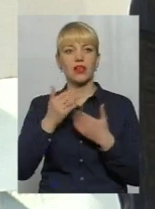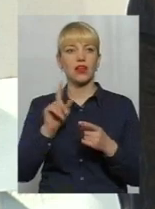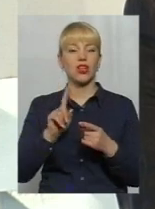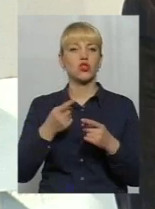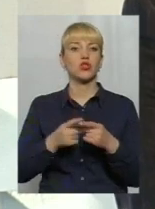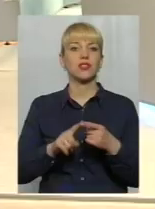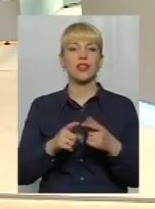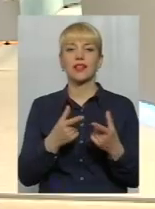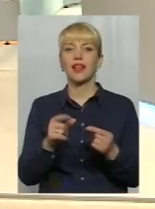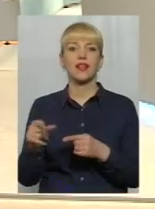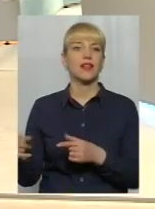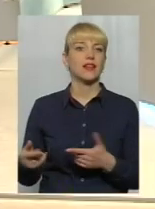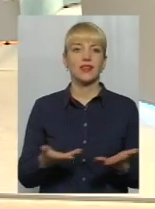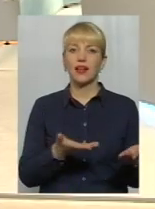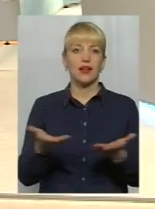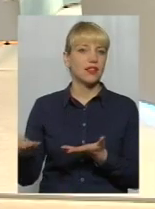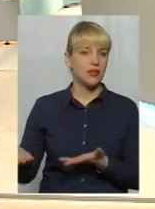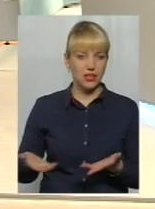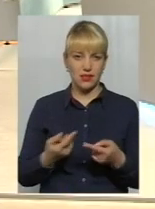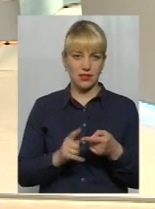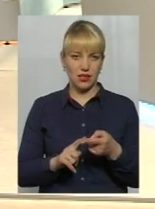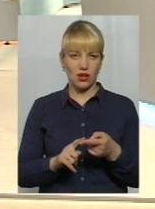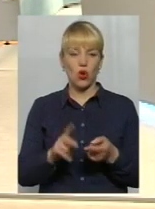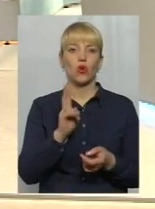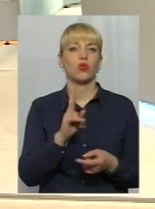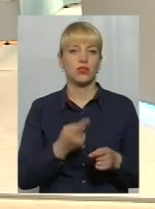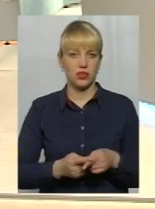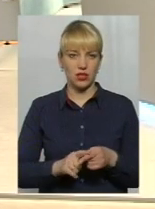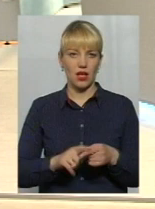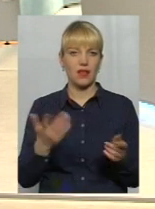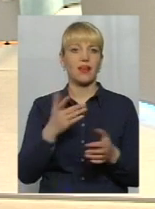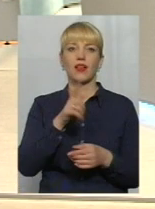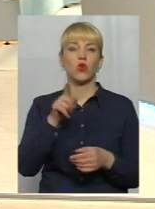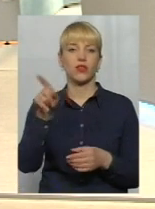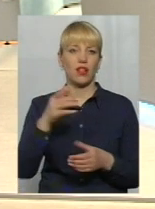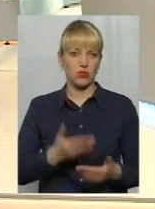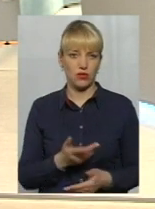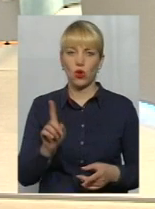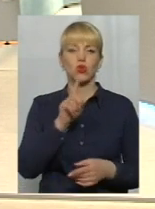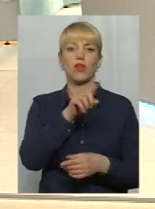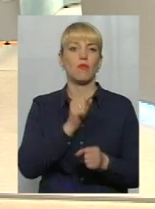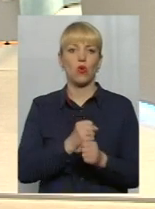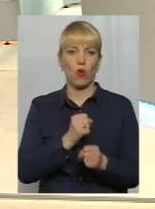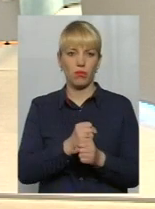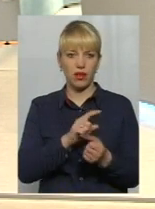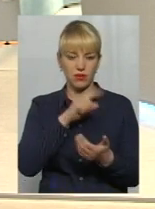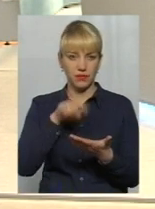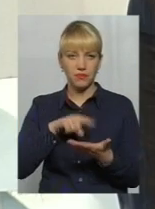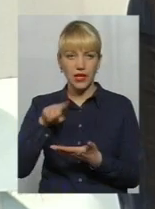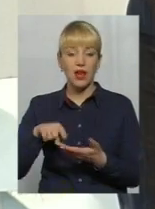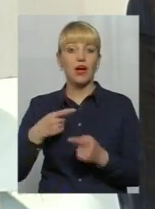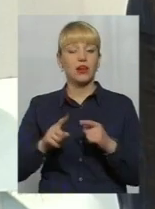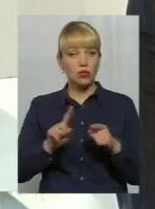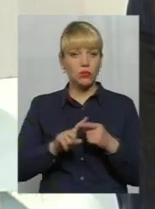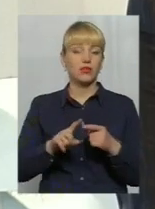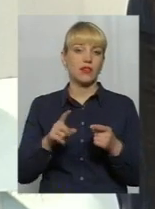а що це? Десь між Києвом і Львом? Де Хто це? І які там люди живуть? І що там роблять? Ну, і тому це дуже